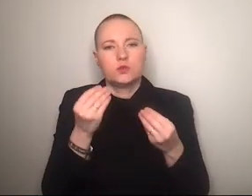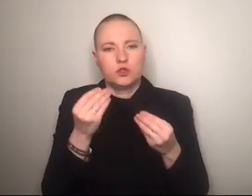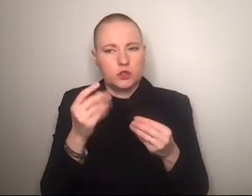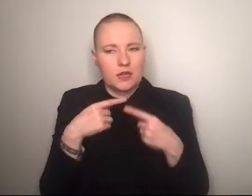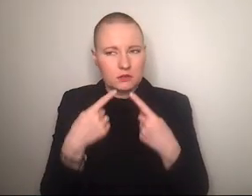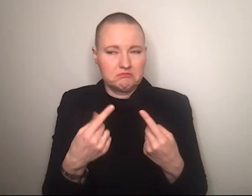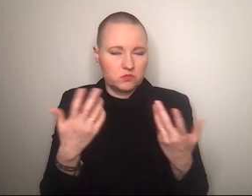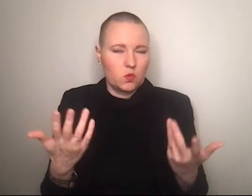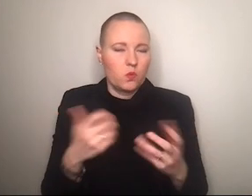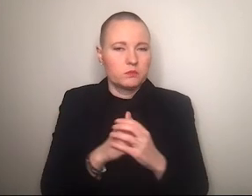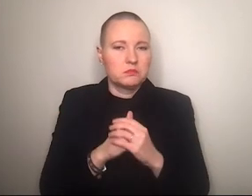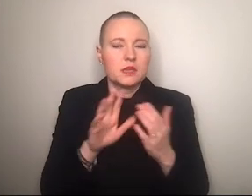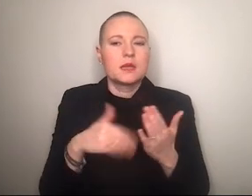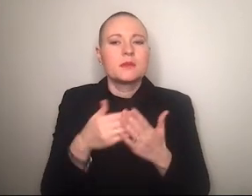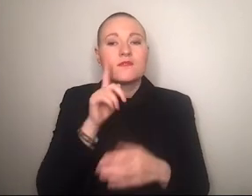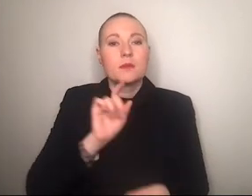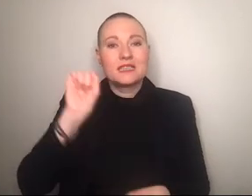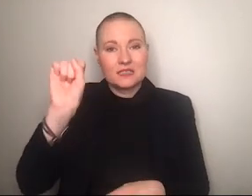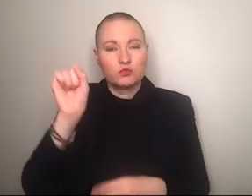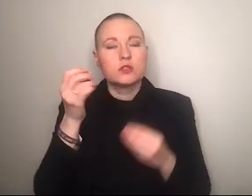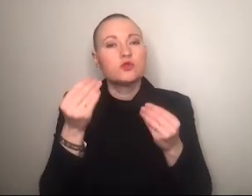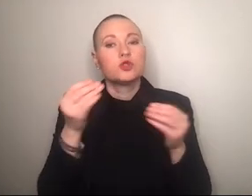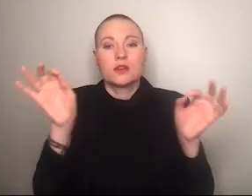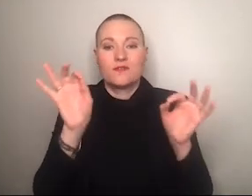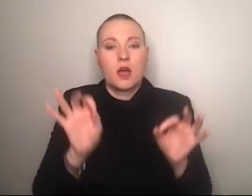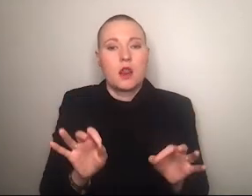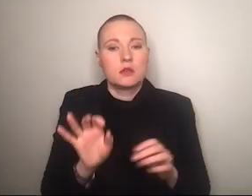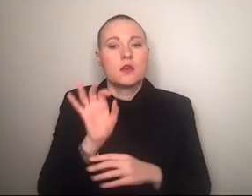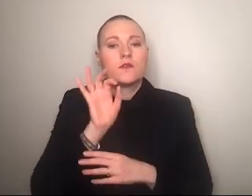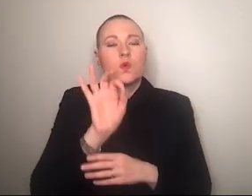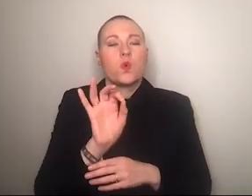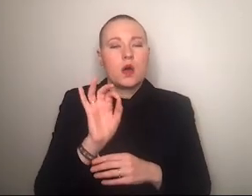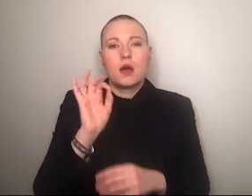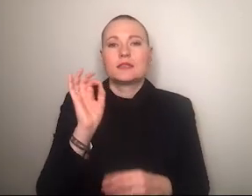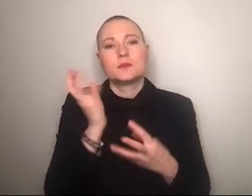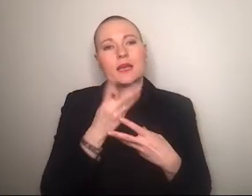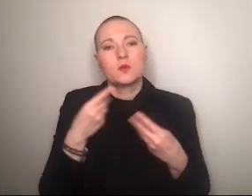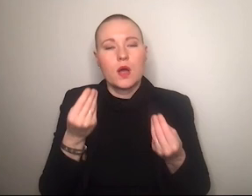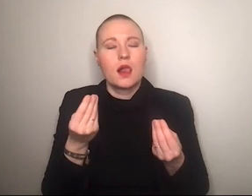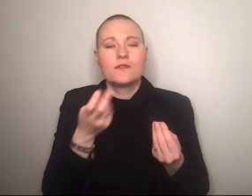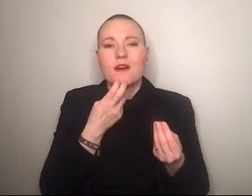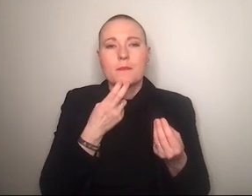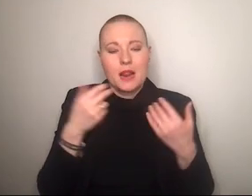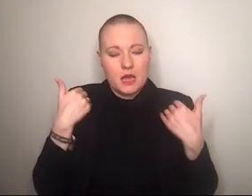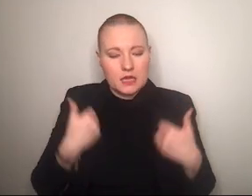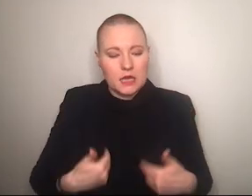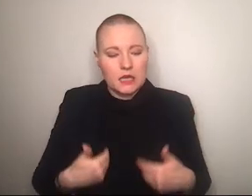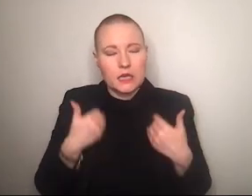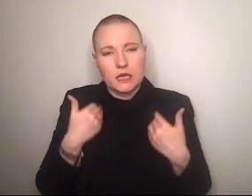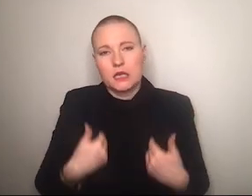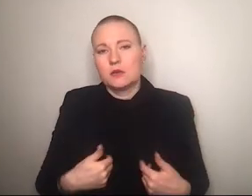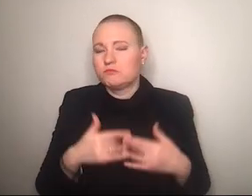immer wieder aufgenommen dass der feminismus eine gefahr wäre für eine vermeintliche spirituelle weibliche energie und so